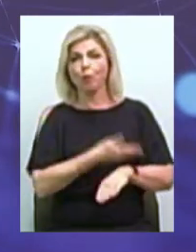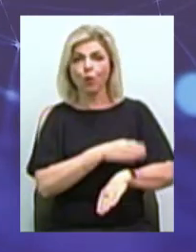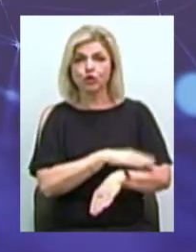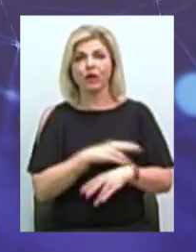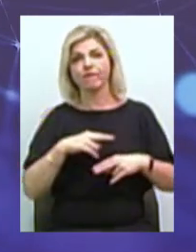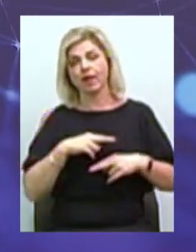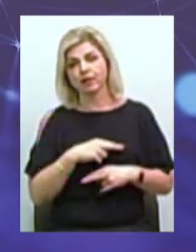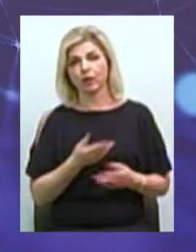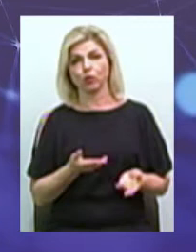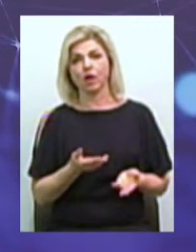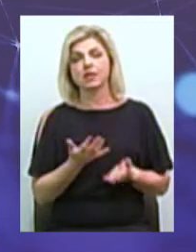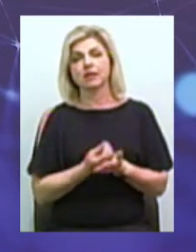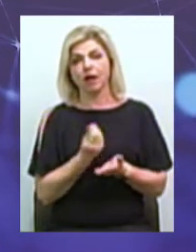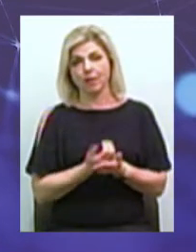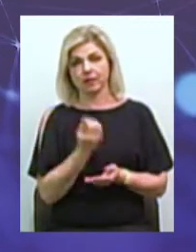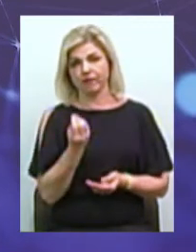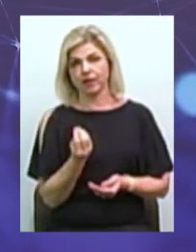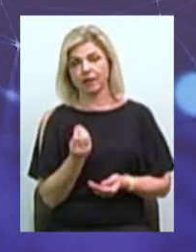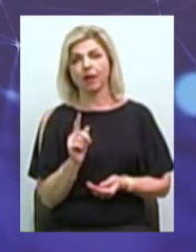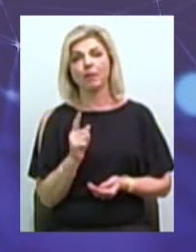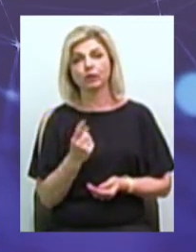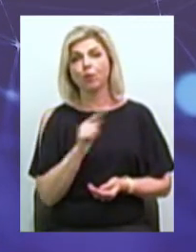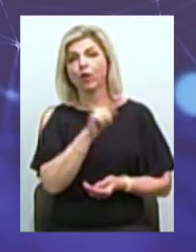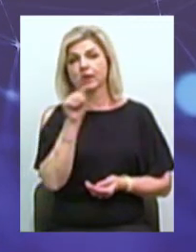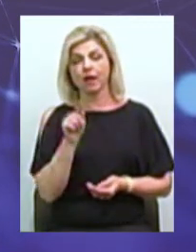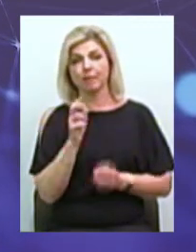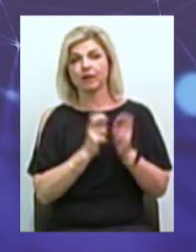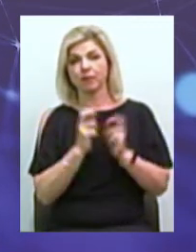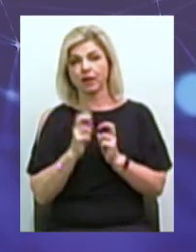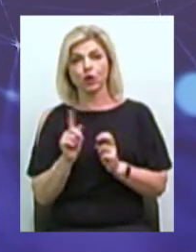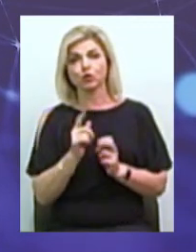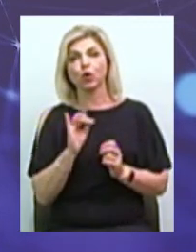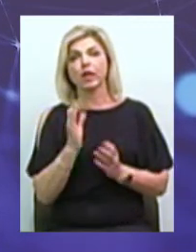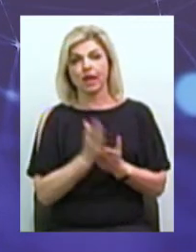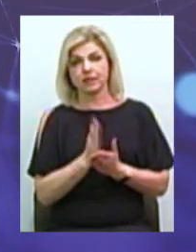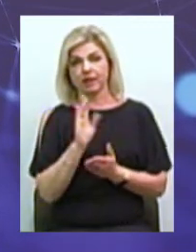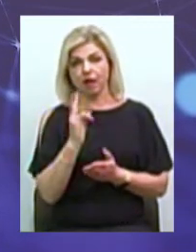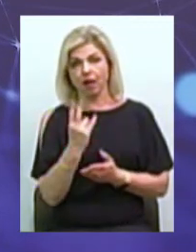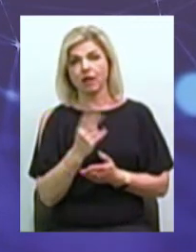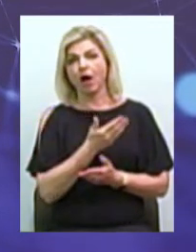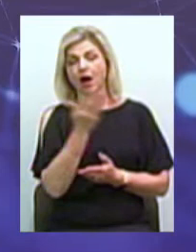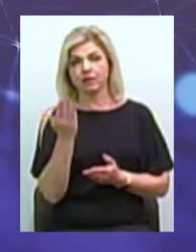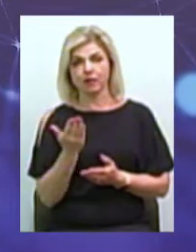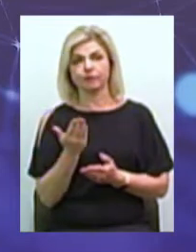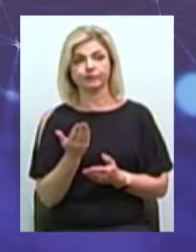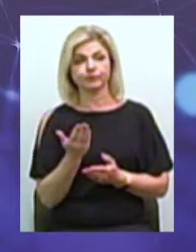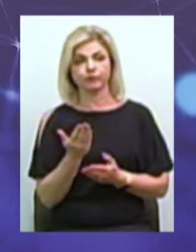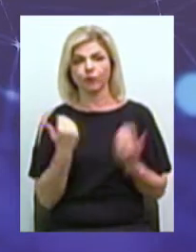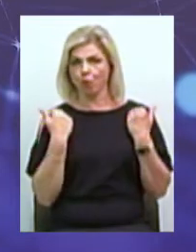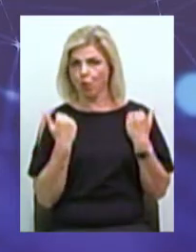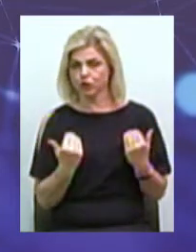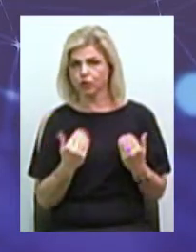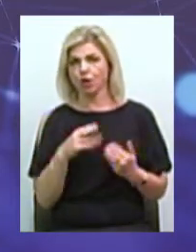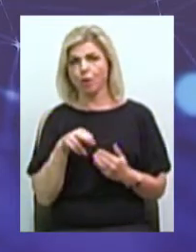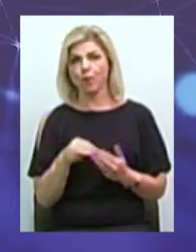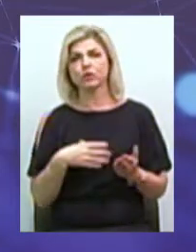Вінгрию заробляти гроші тому що ті предприємства, які на сьогоднішній день є в Николаїві, вони достатньо мощні по